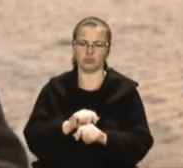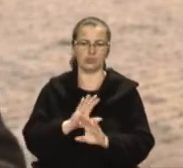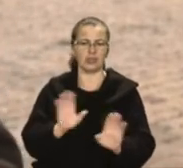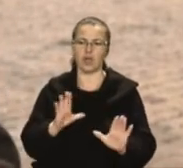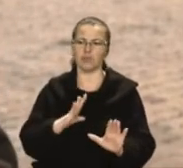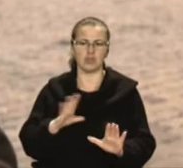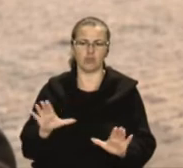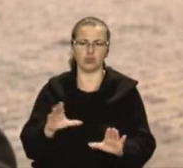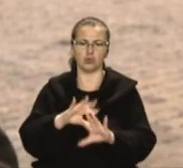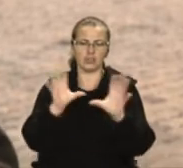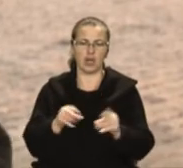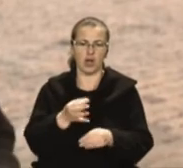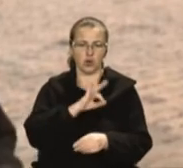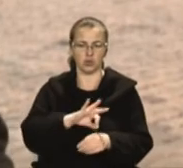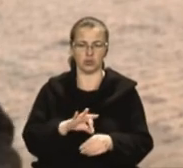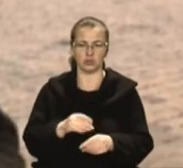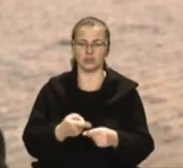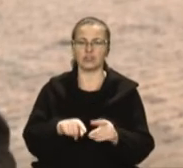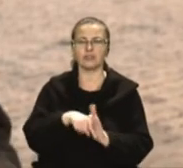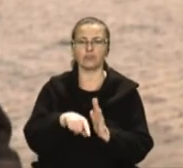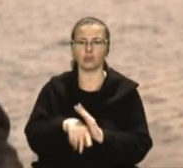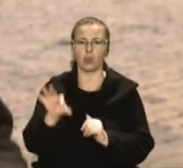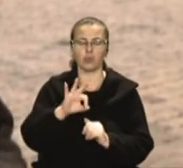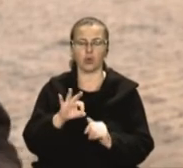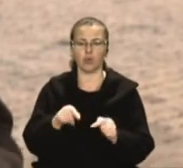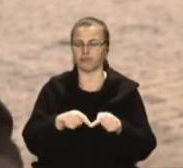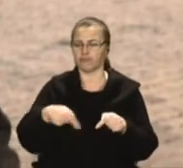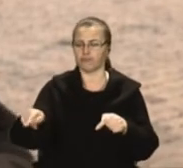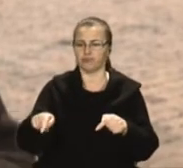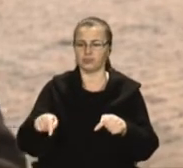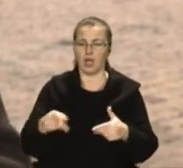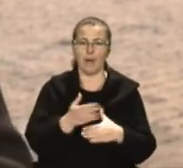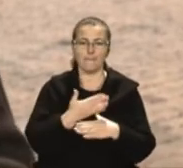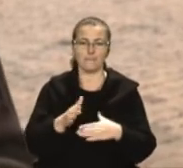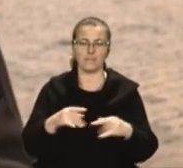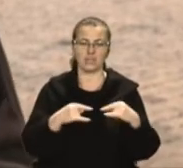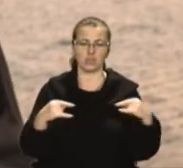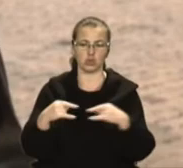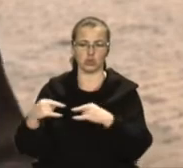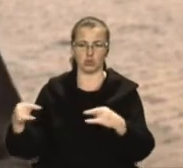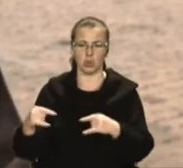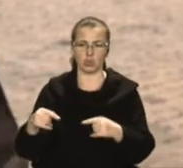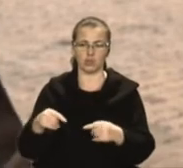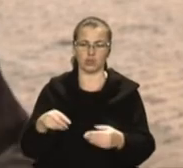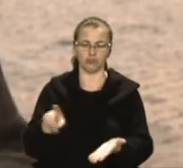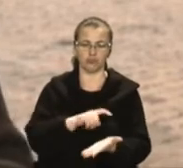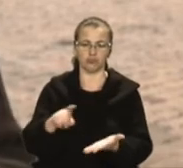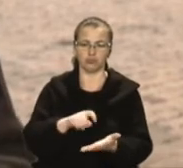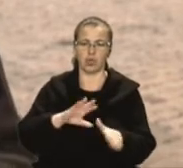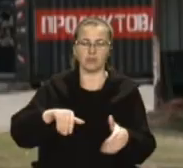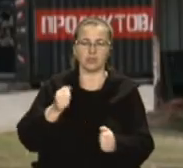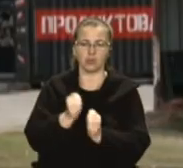користування. Мова йде про встановлення відстані близько півтора метри між столиками. Про дезінфекцію після кожного